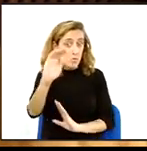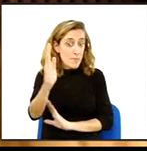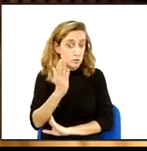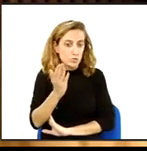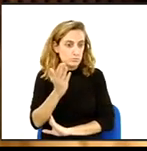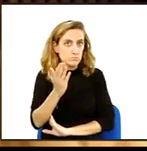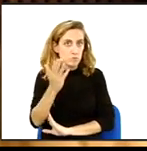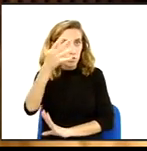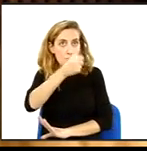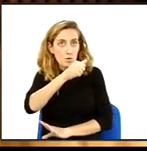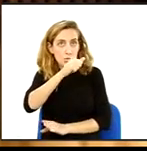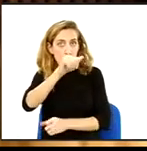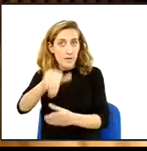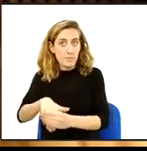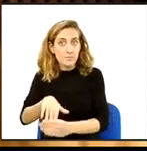no podem votar a favor.